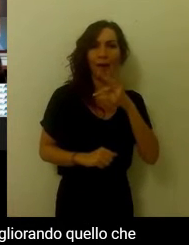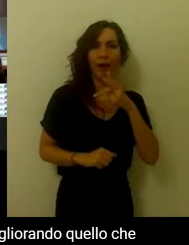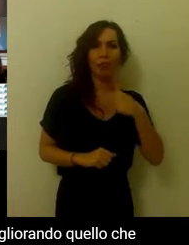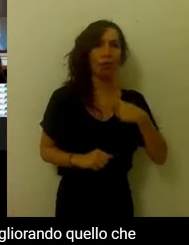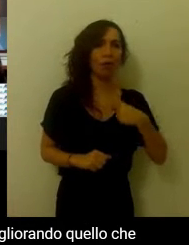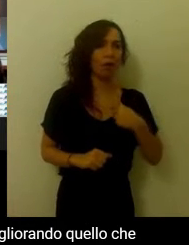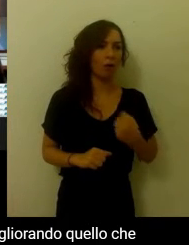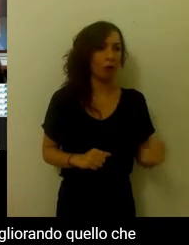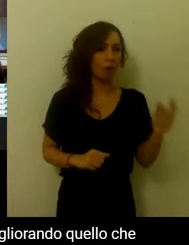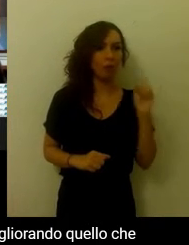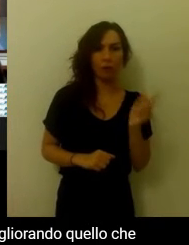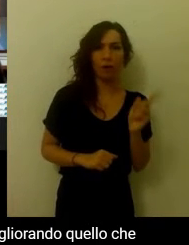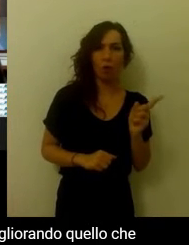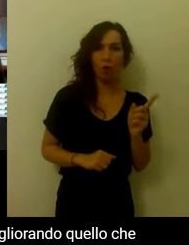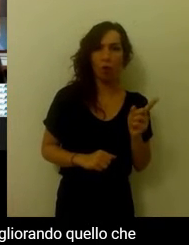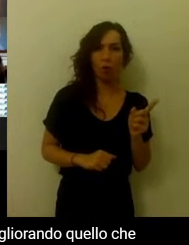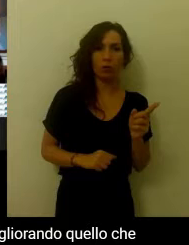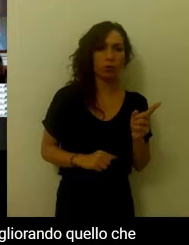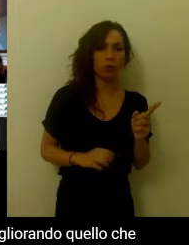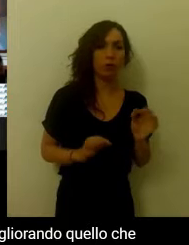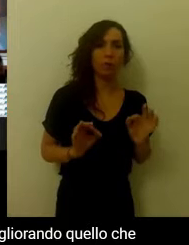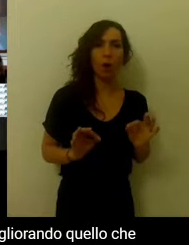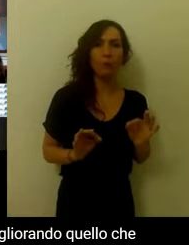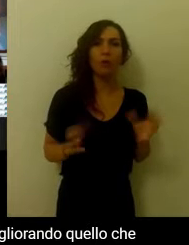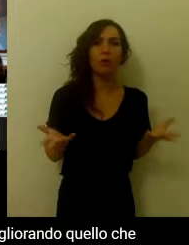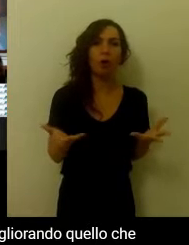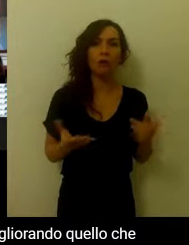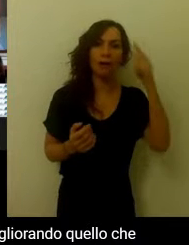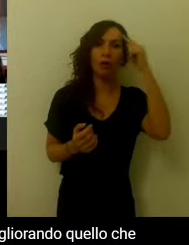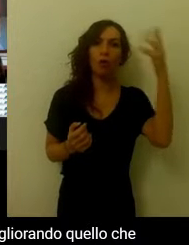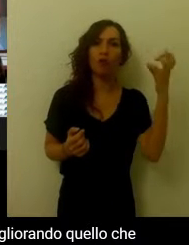situazione, migliorando quello che viene definito il concetto di sé.